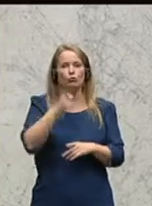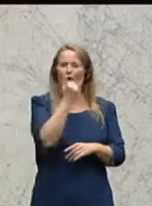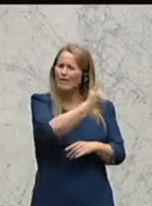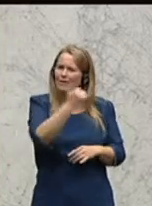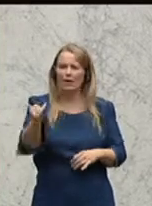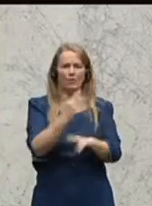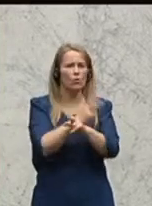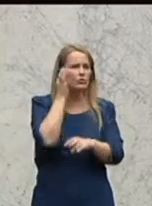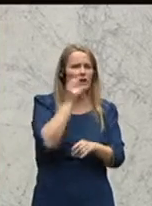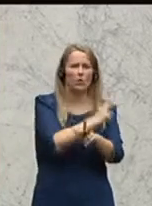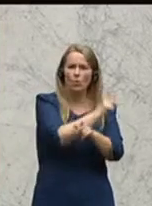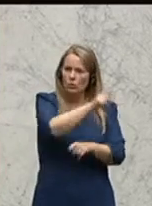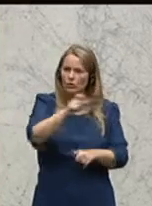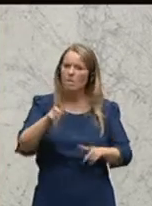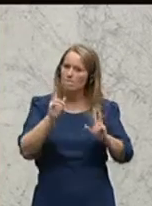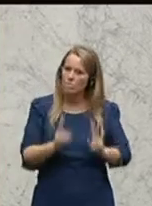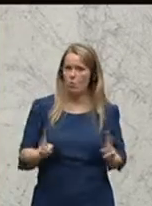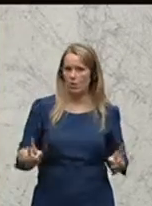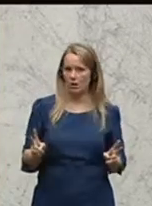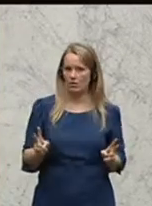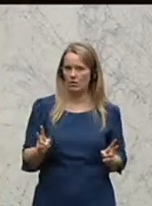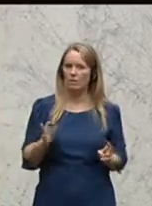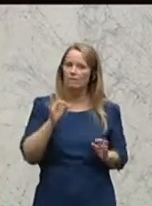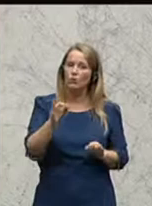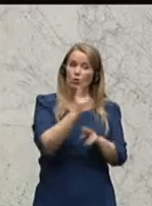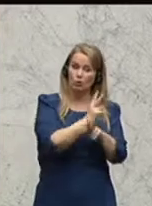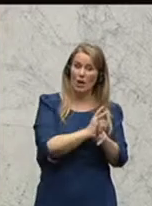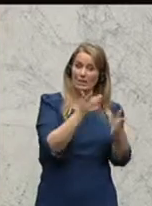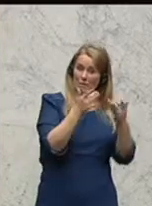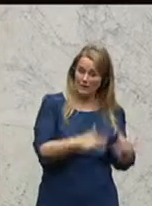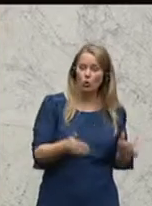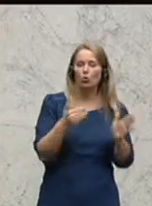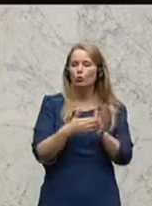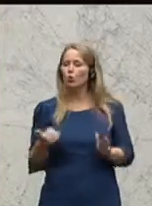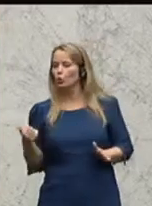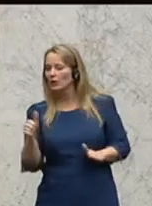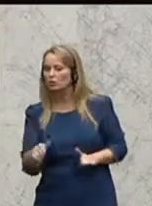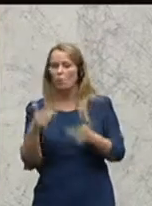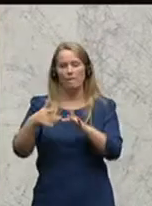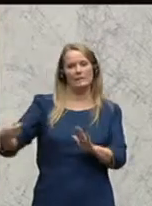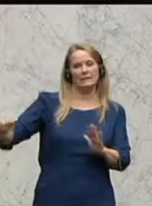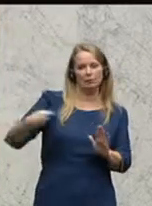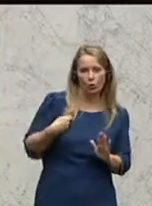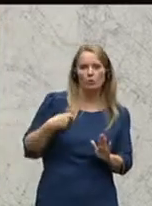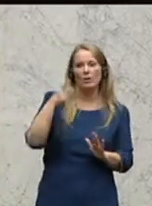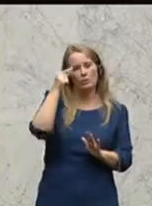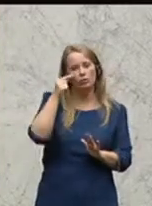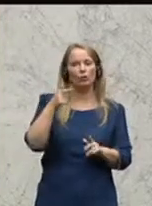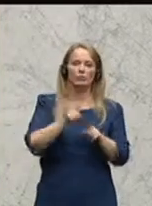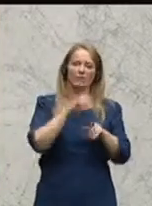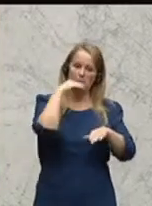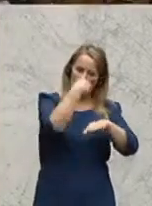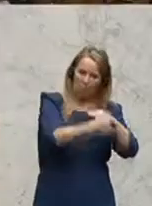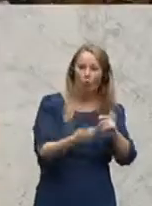Österreicher und jeder Österreicherin ermöglicht werden, zur staatlichen Pension eine Ergänzung zu bekommen, sozusagen die Wurst aufs